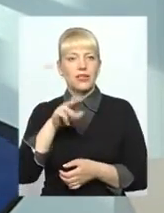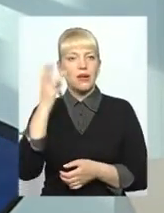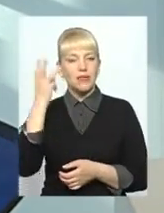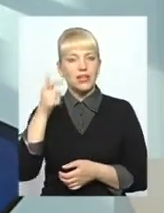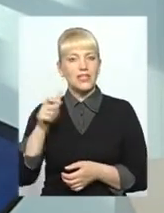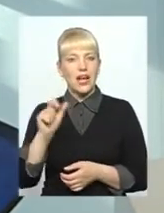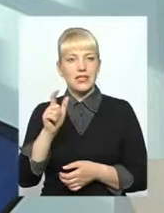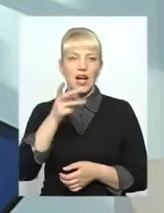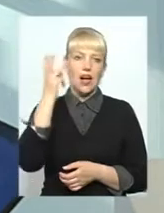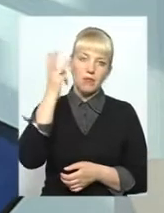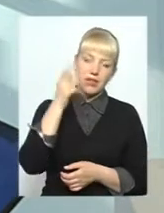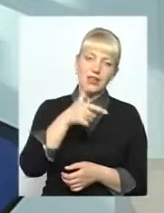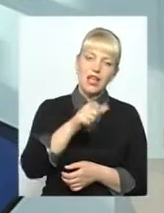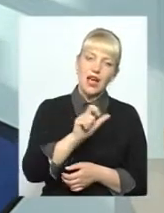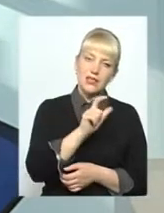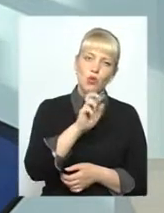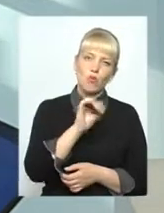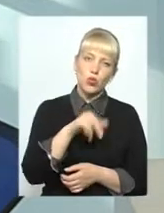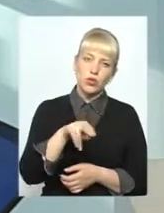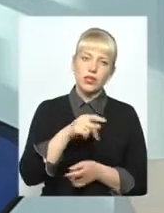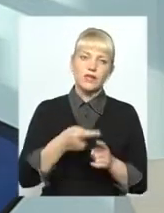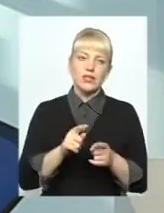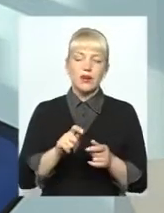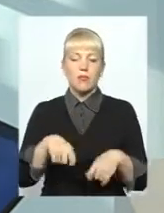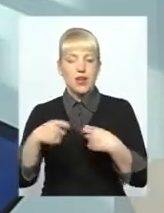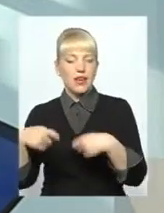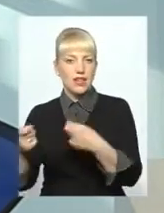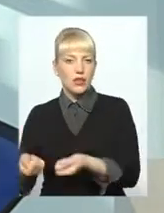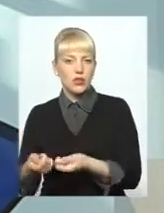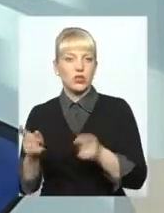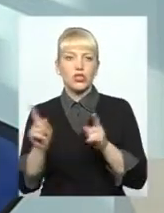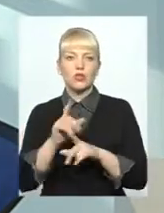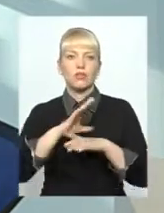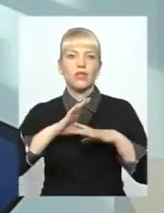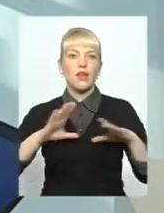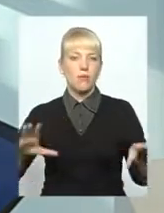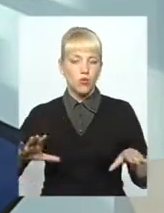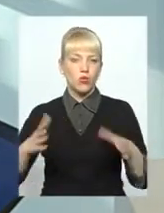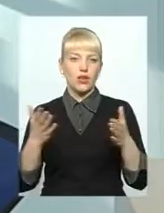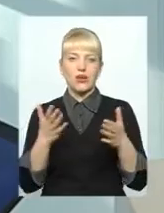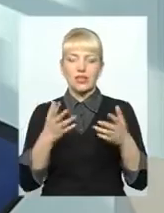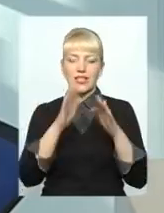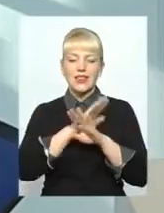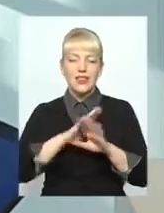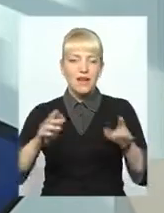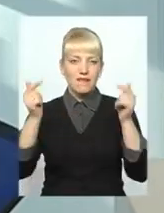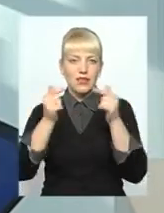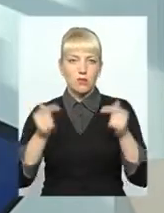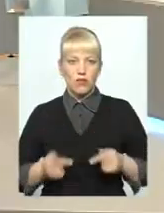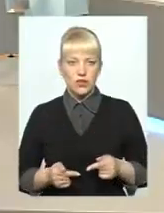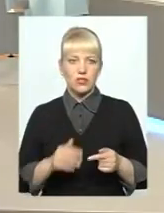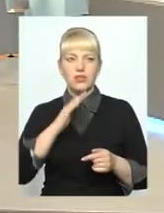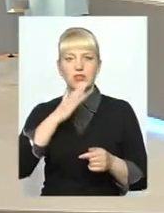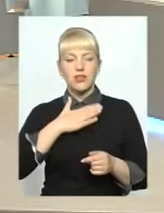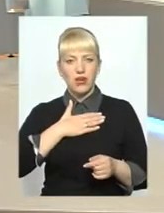«Хмельницьгазбуту» ці дані передаються. І щоб не було якихось відповідностей з